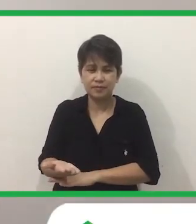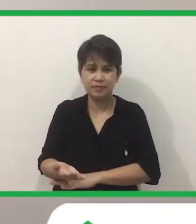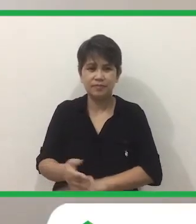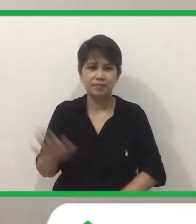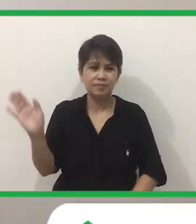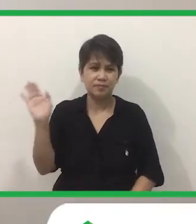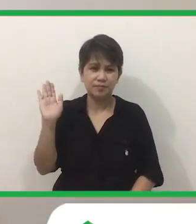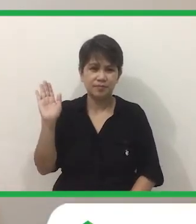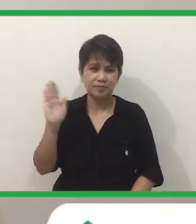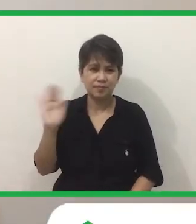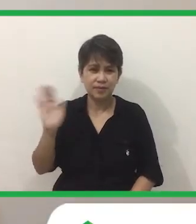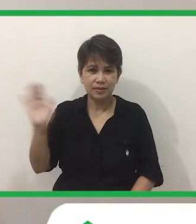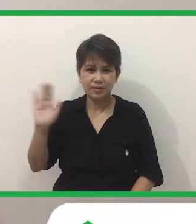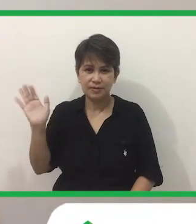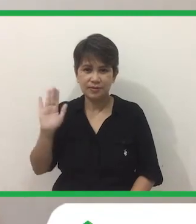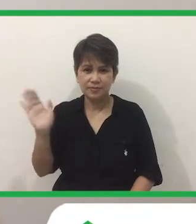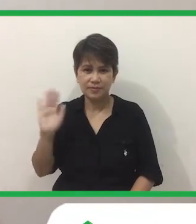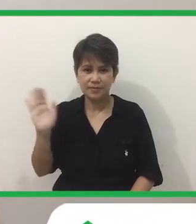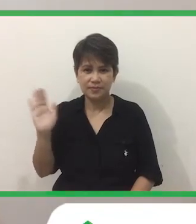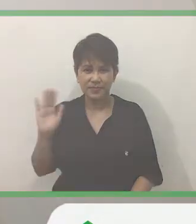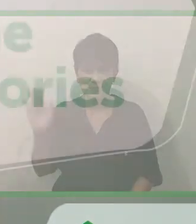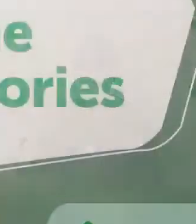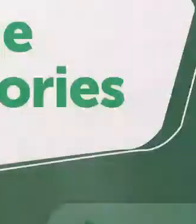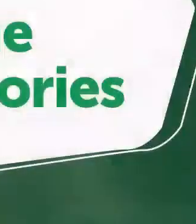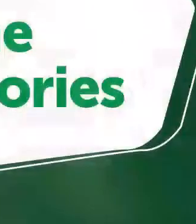Inyong Lahat Paalam